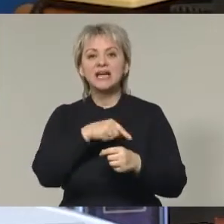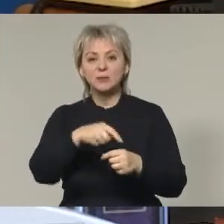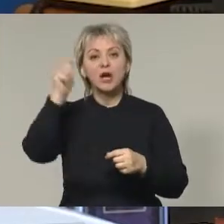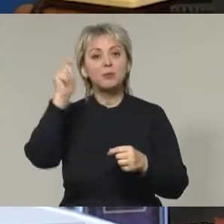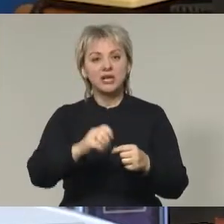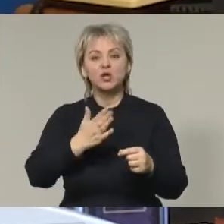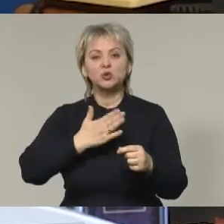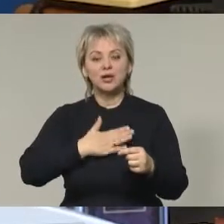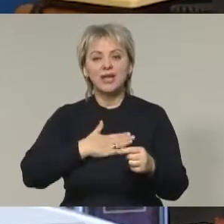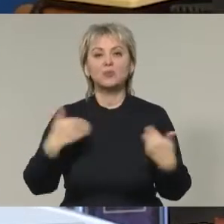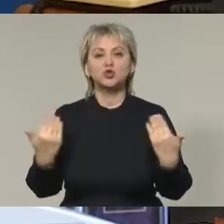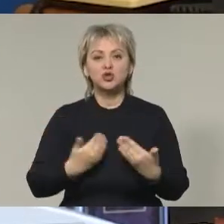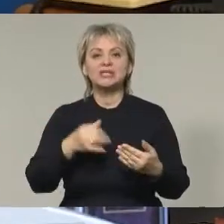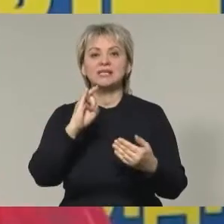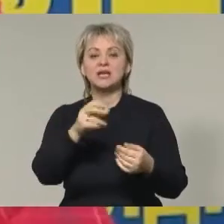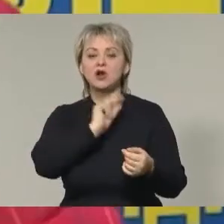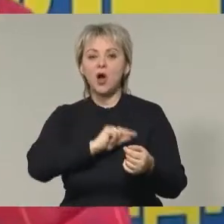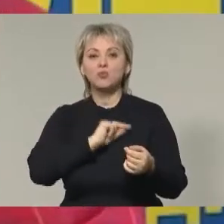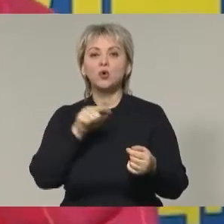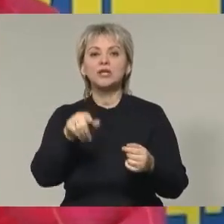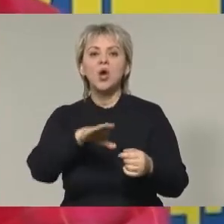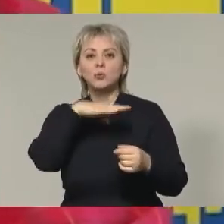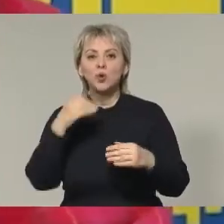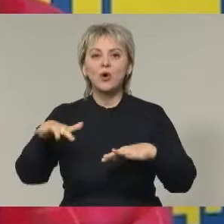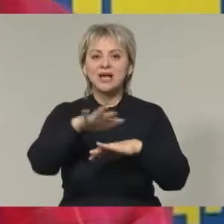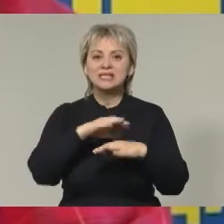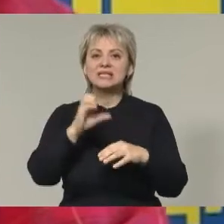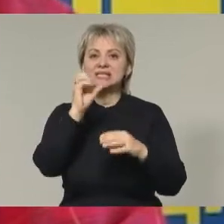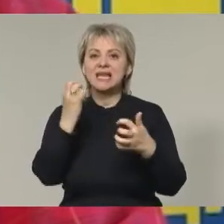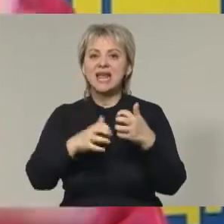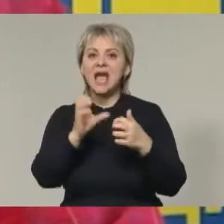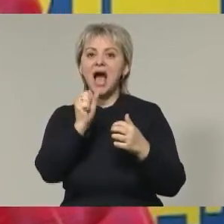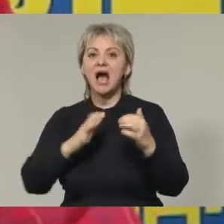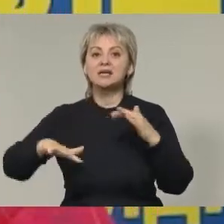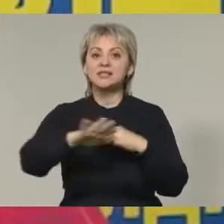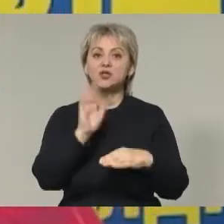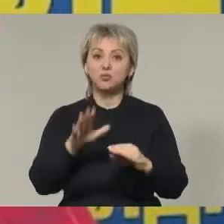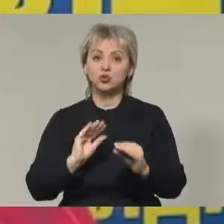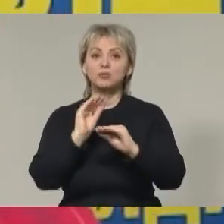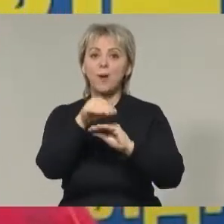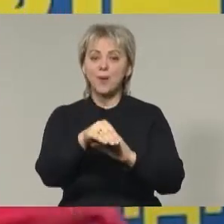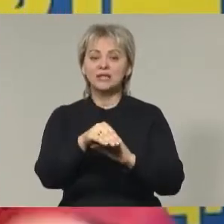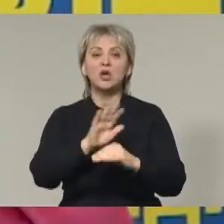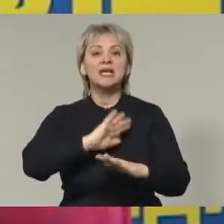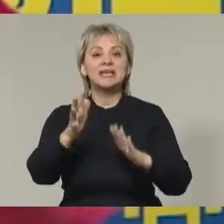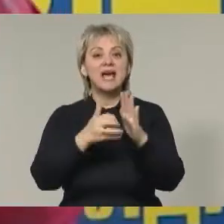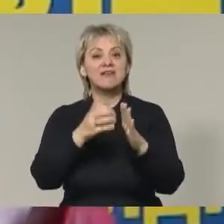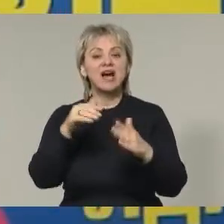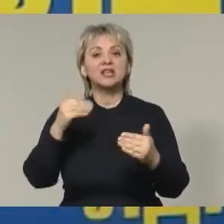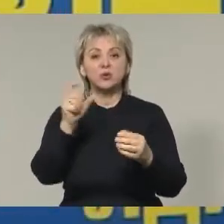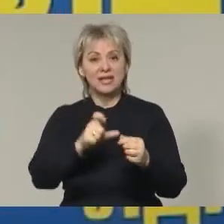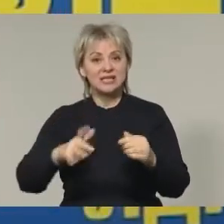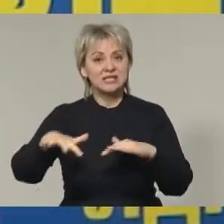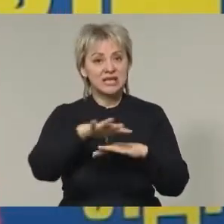приедут к нам жить и работать. Избыток населения Средней Азии будет пополнять нехватку населения